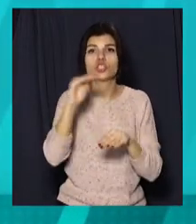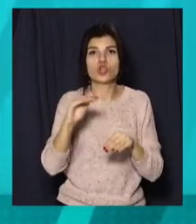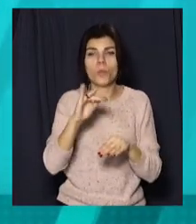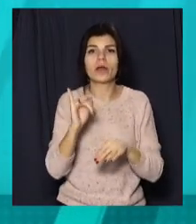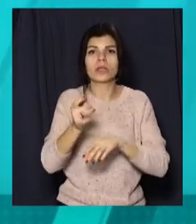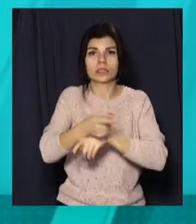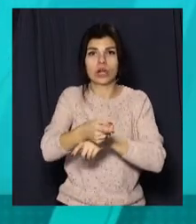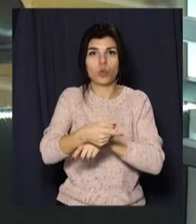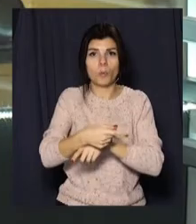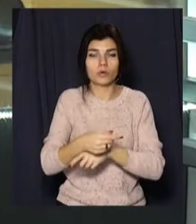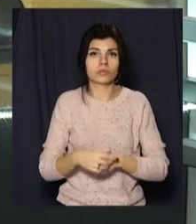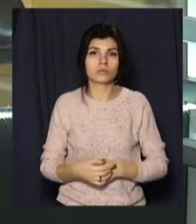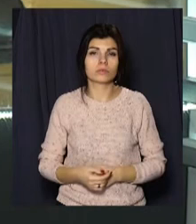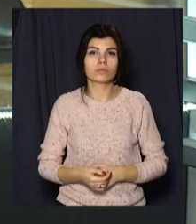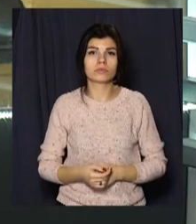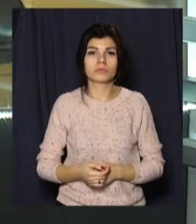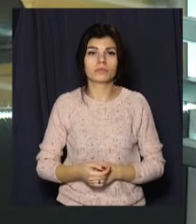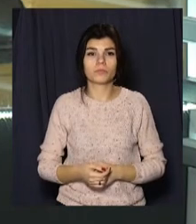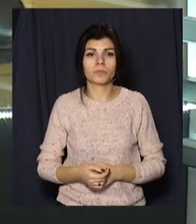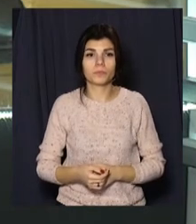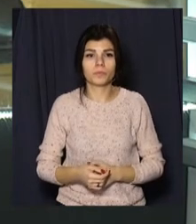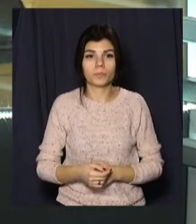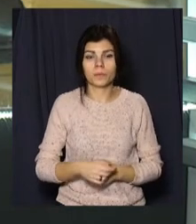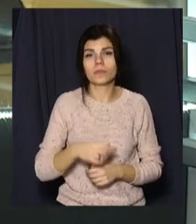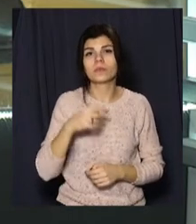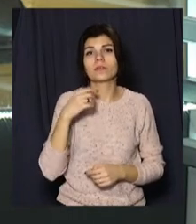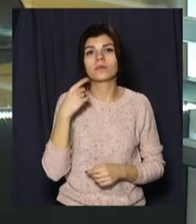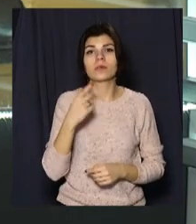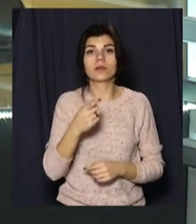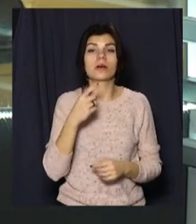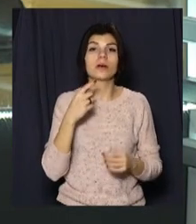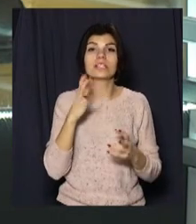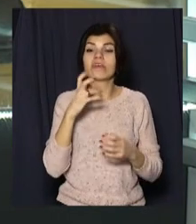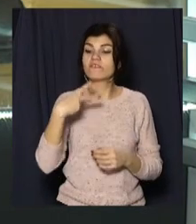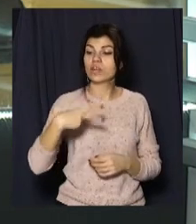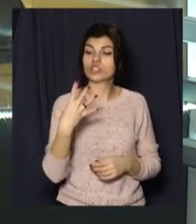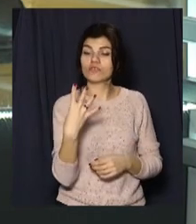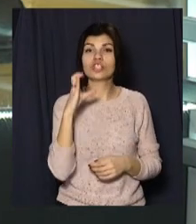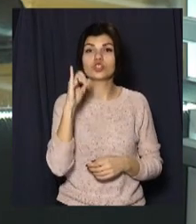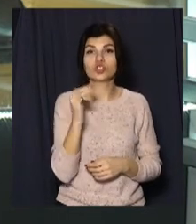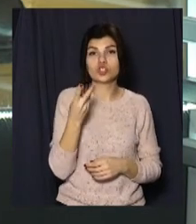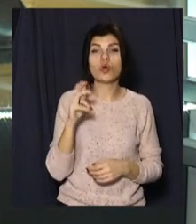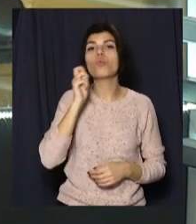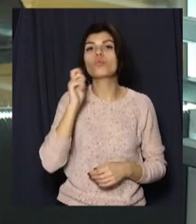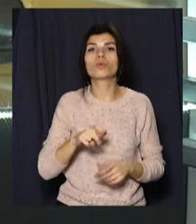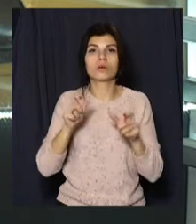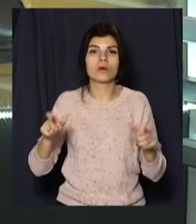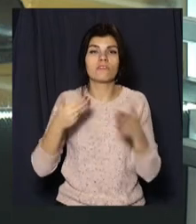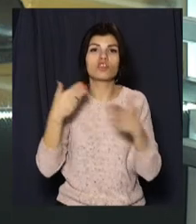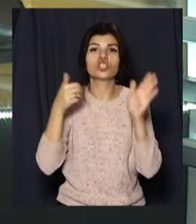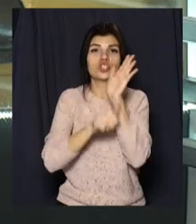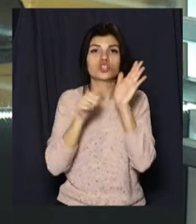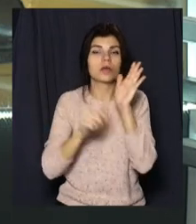Тернопільська. Ліки за ковідну тисячу З 24 січня українці від 60